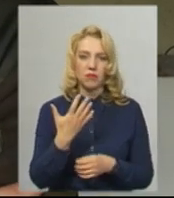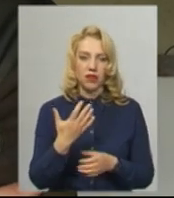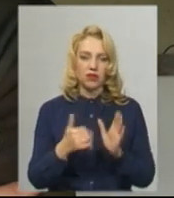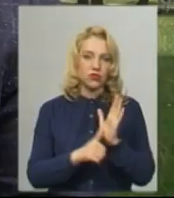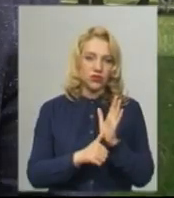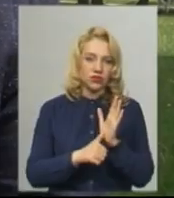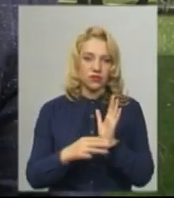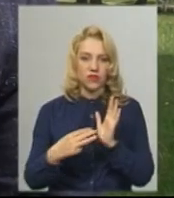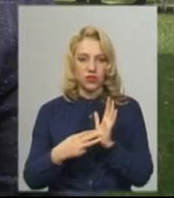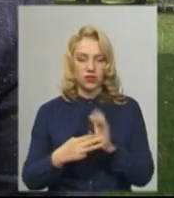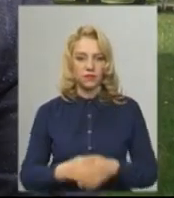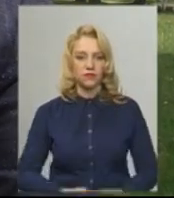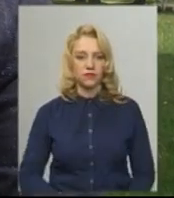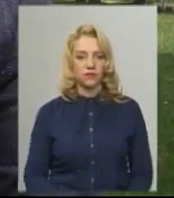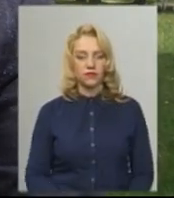вісім.